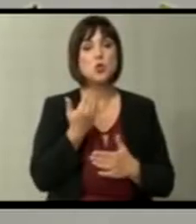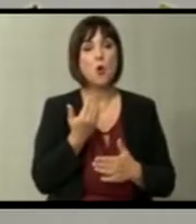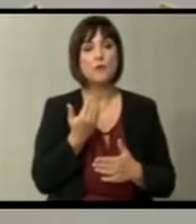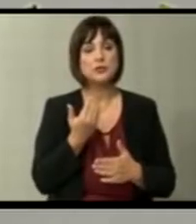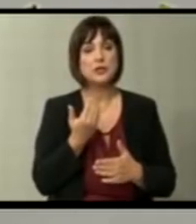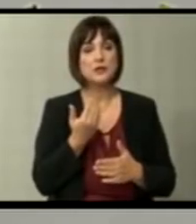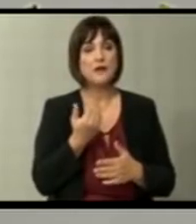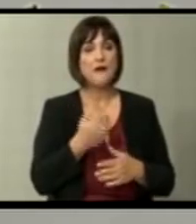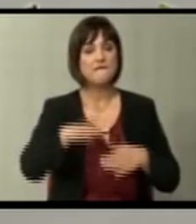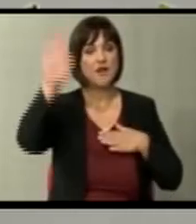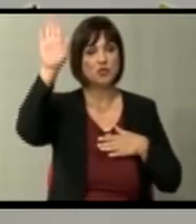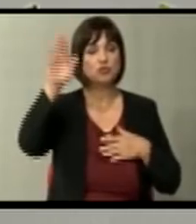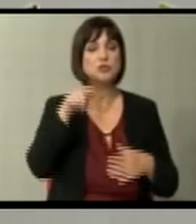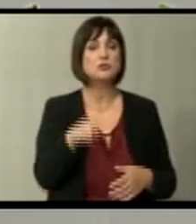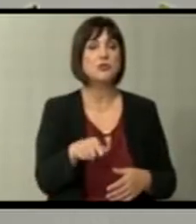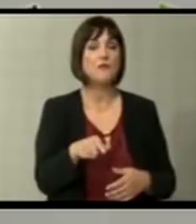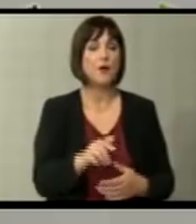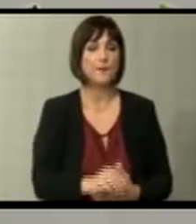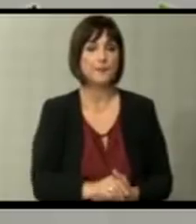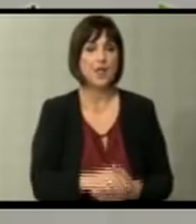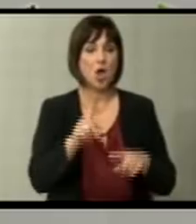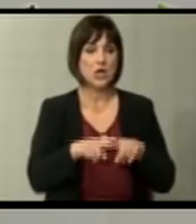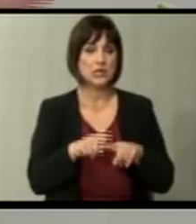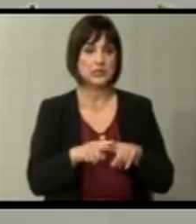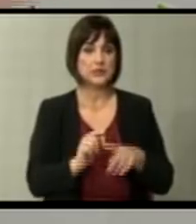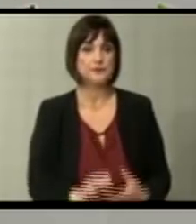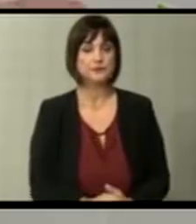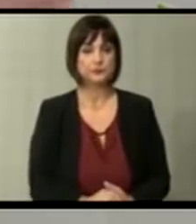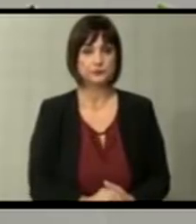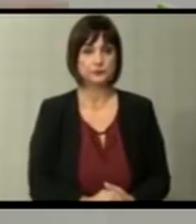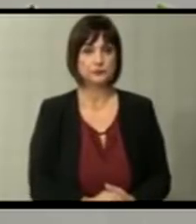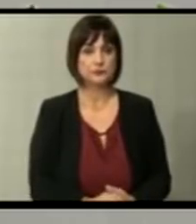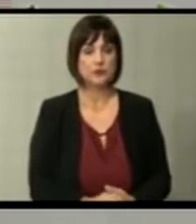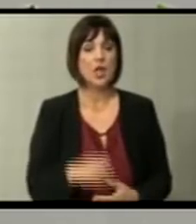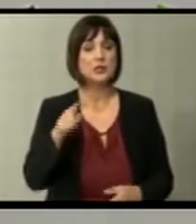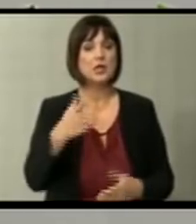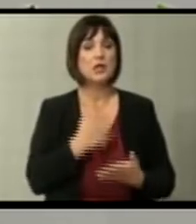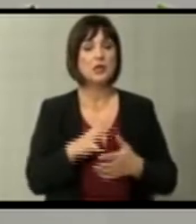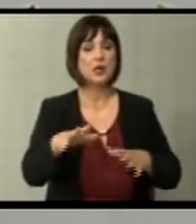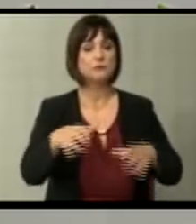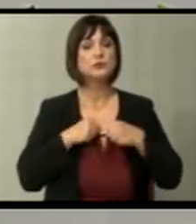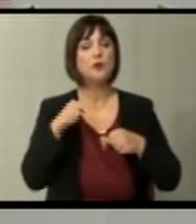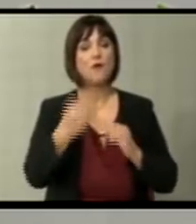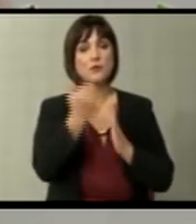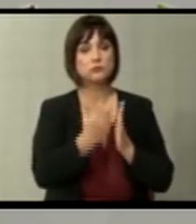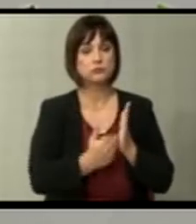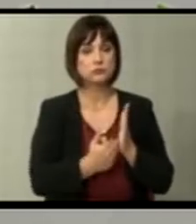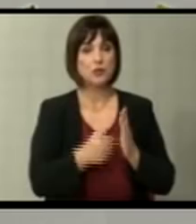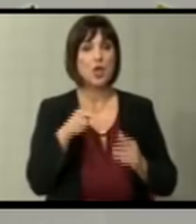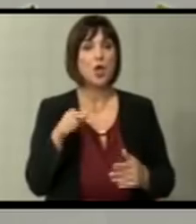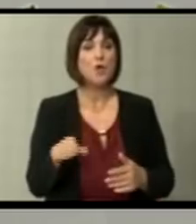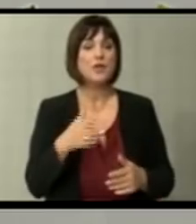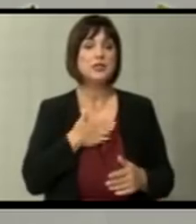новите фашисти во Грција. на Грција. Они ќе присујат тази агенда и